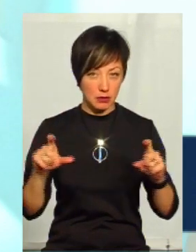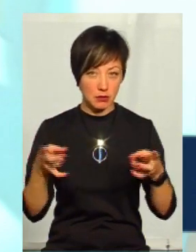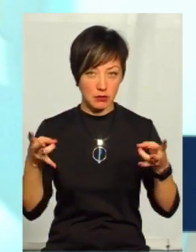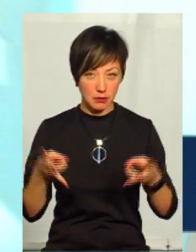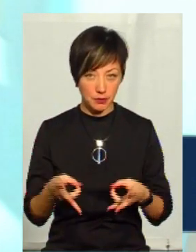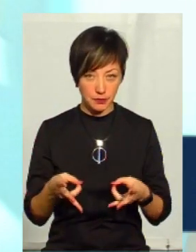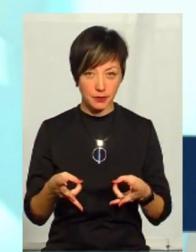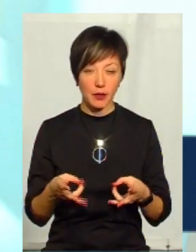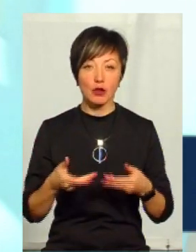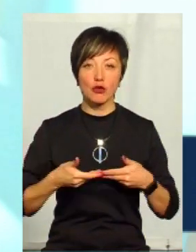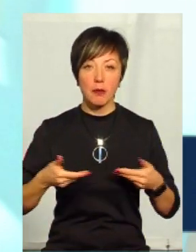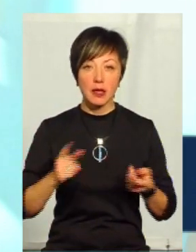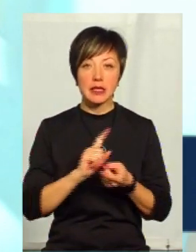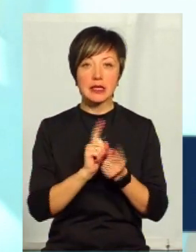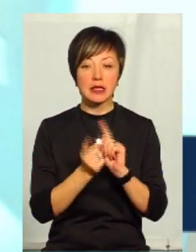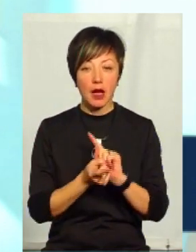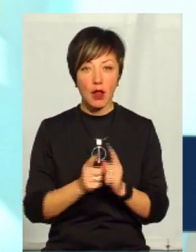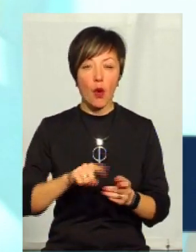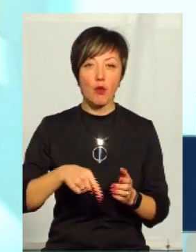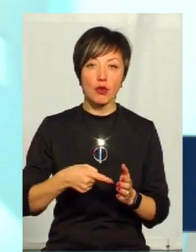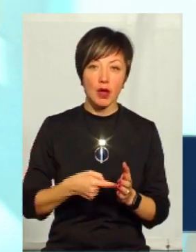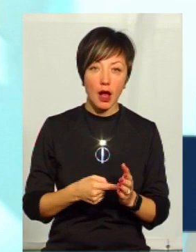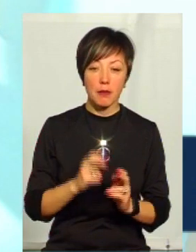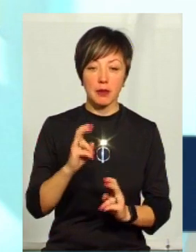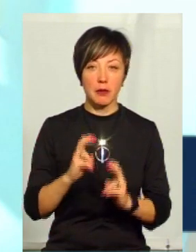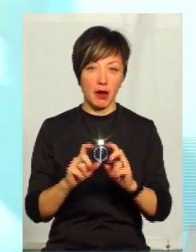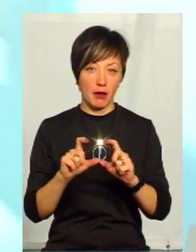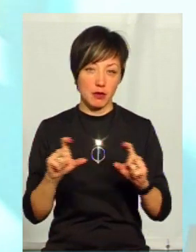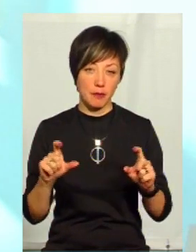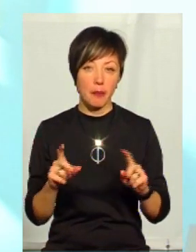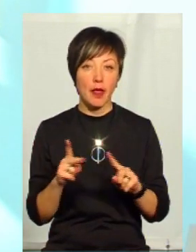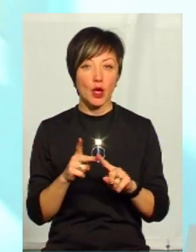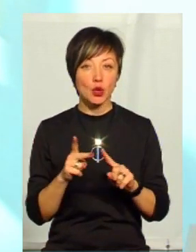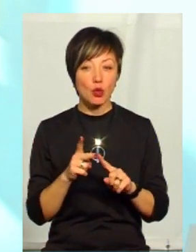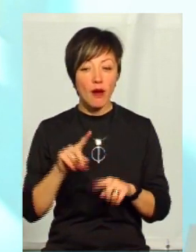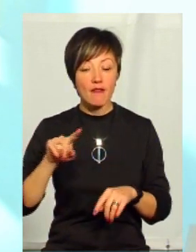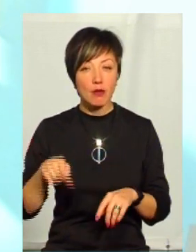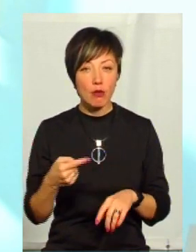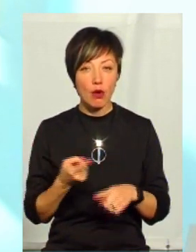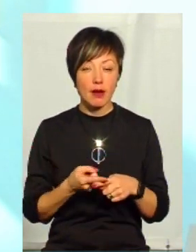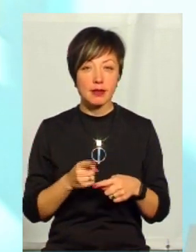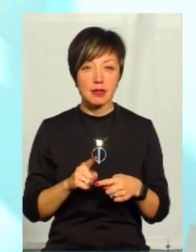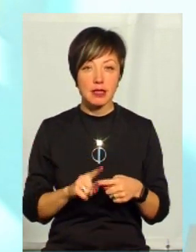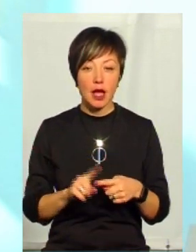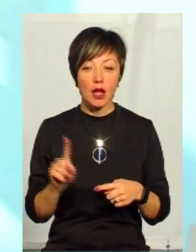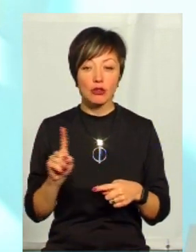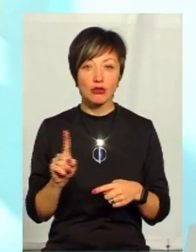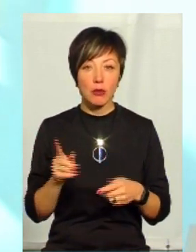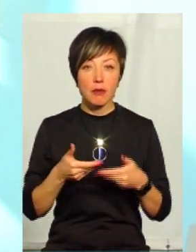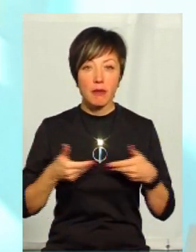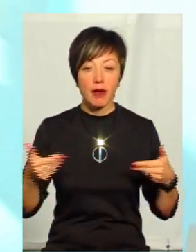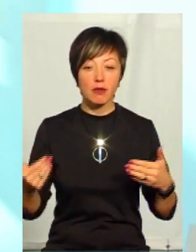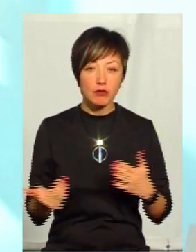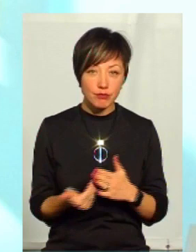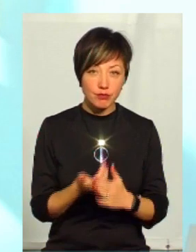комунальним, некомерційним підприємством. Друга вимога – це, щоб ми оновили